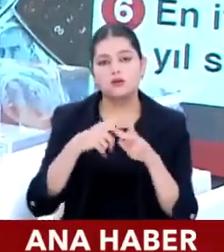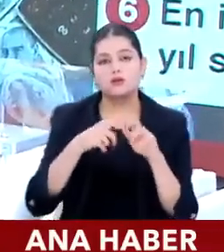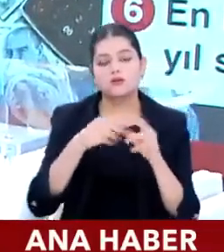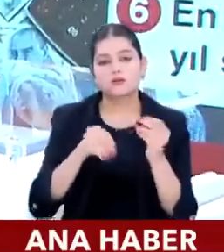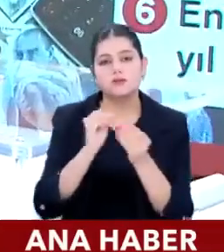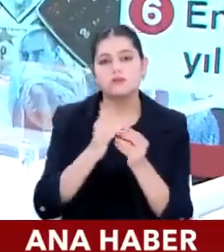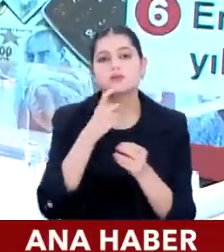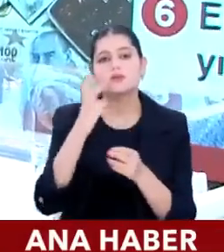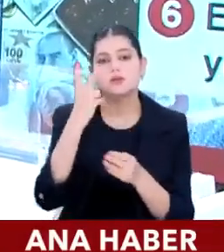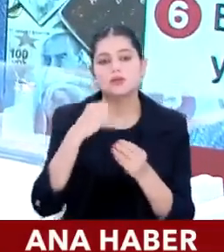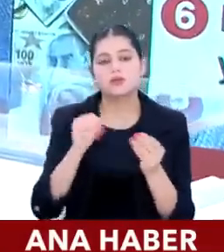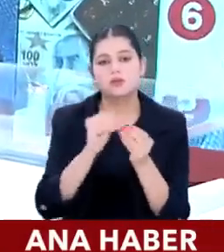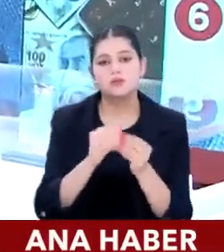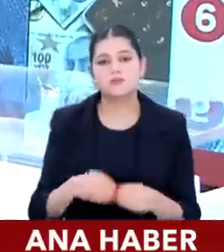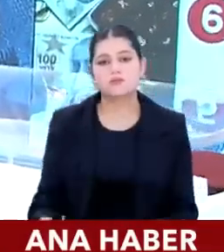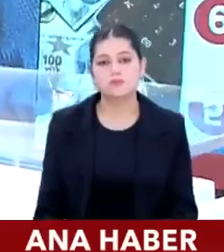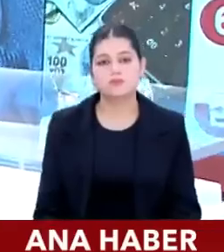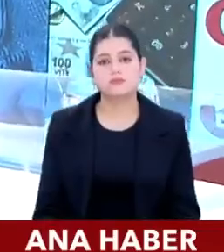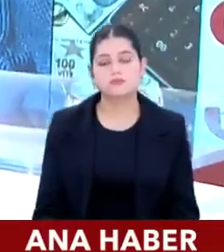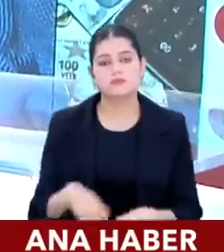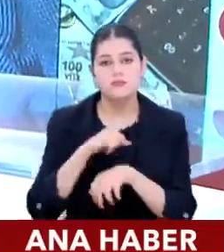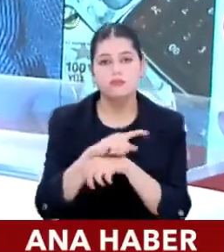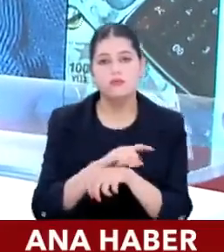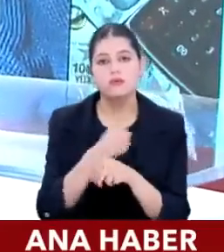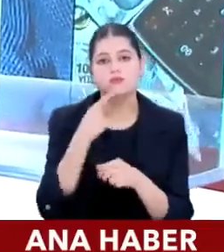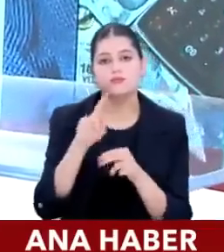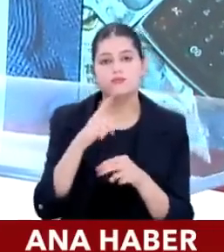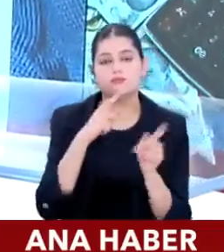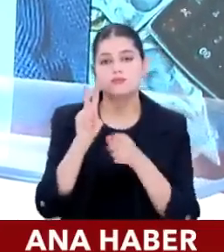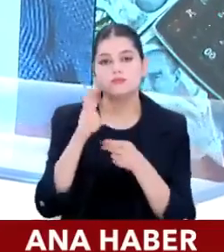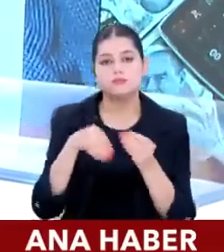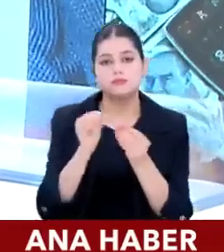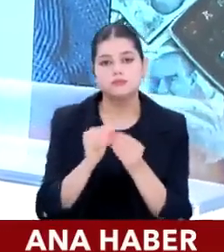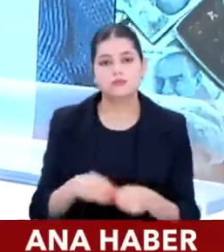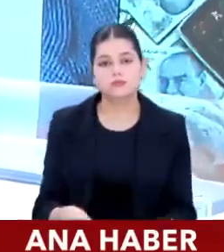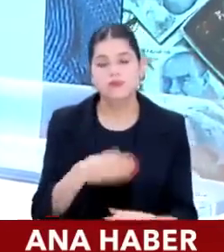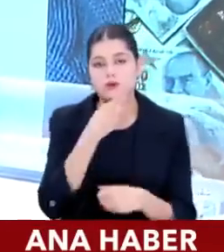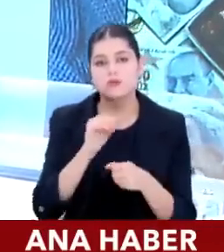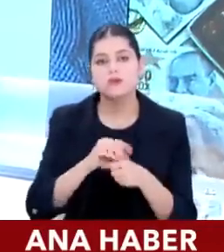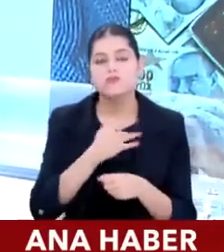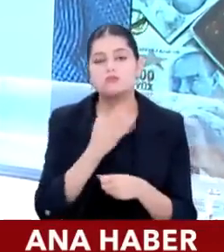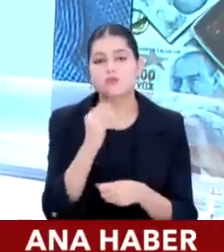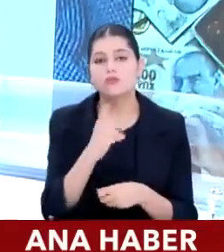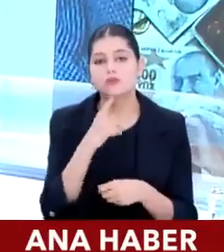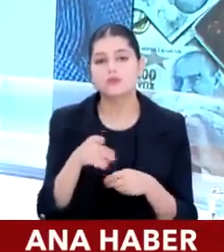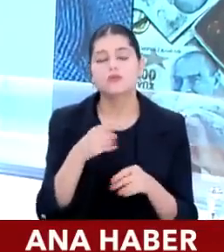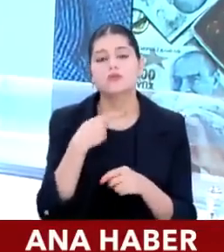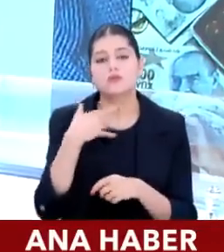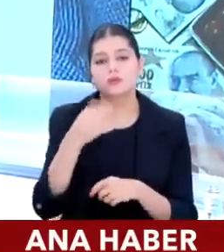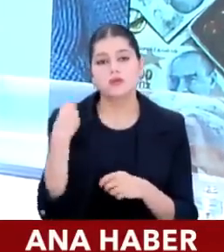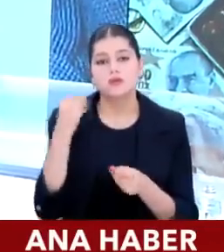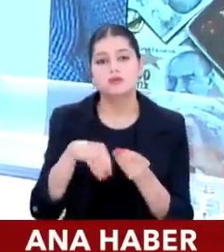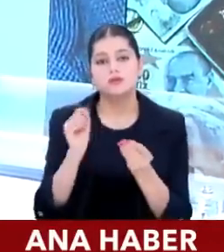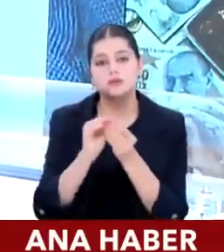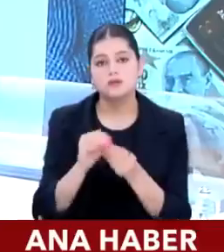senede 2 sefer yapılan zam sürecinde dediğim gibi %25'lik zam emekliyi tatmin etmemişti. O açıdan